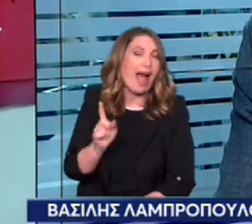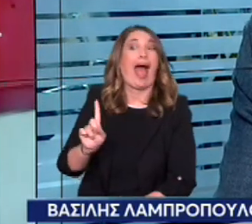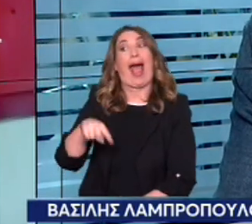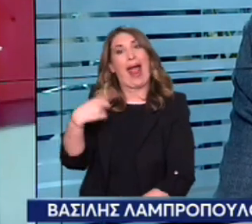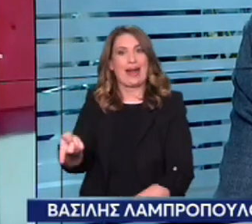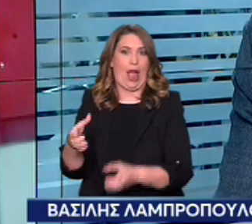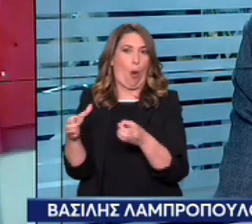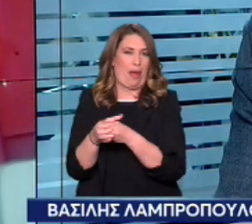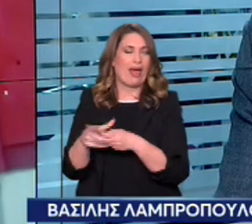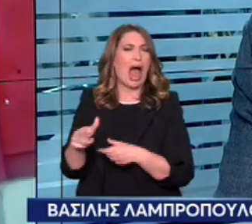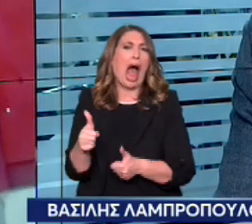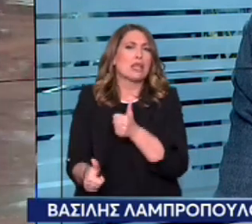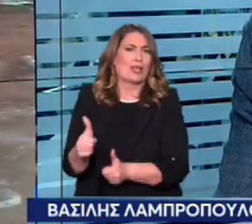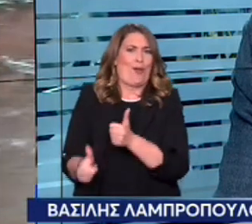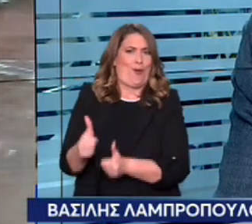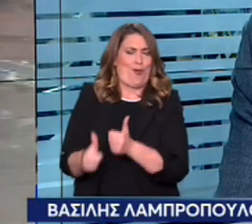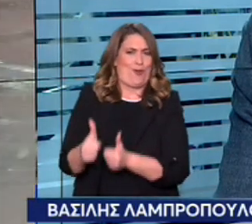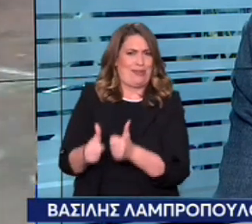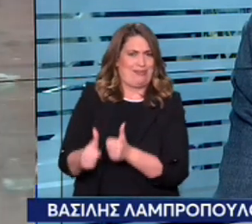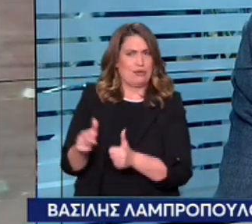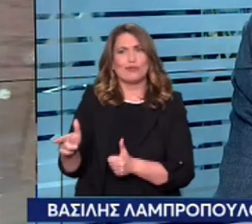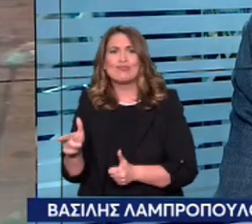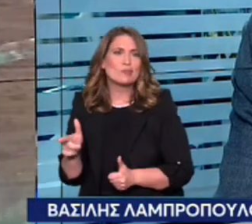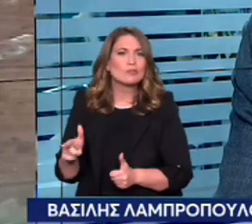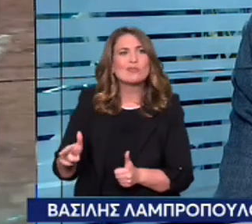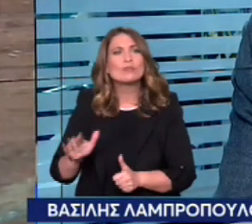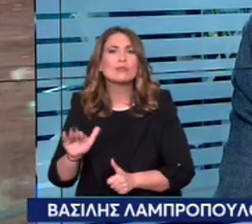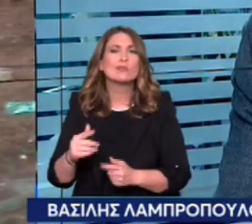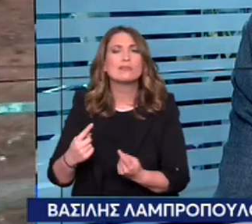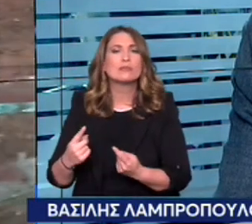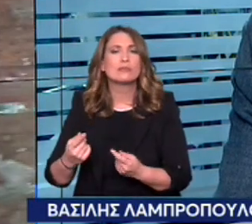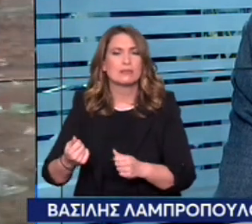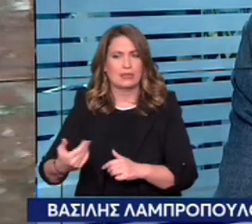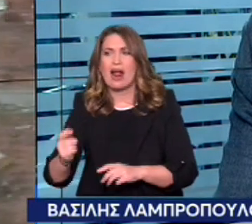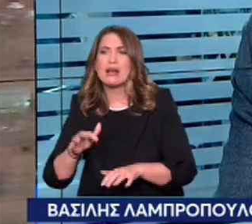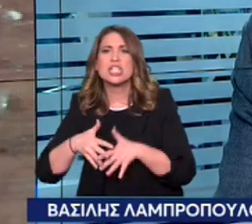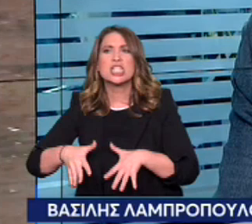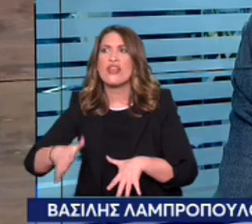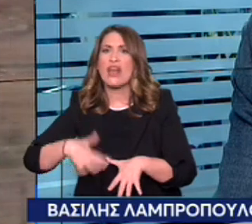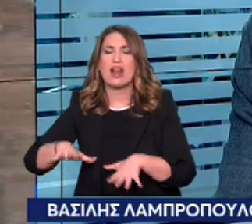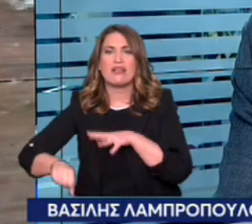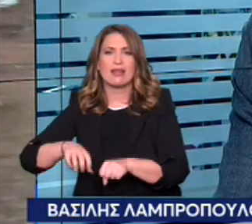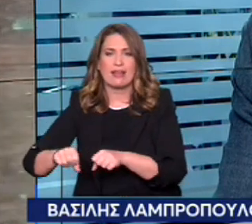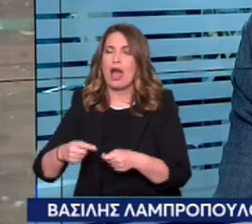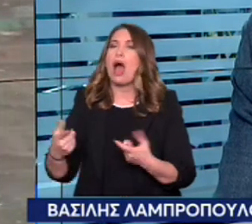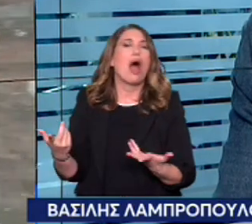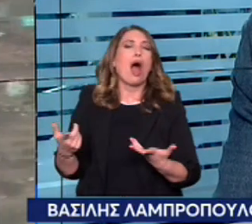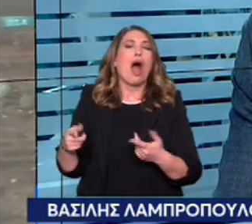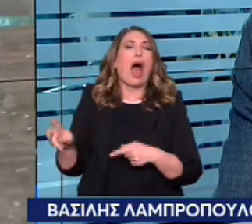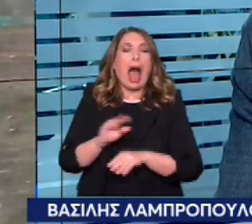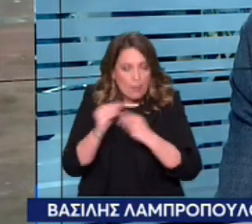οποία είναι ανταγωνιστική και ψάχνονται πώς θα μοιράσουν τις περιοχές. Και οι δυο ομάδες συμπλέκονται μέσα στο μαγαζί και καταλήγουμε εδώ που καταλήγουμε.